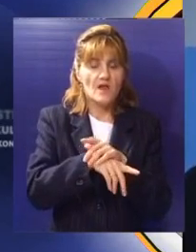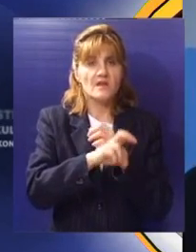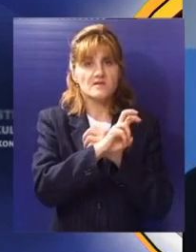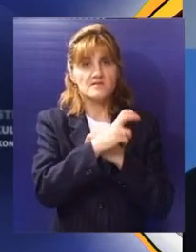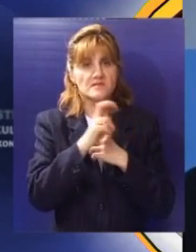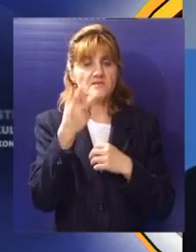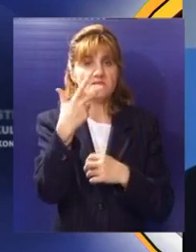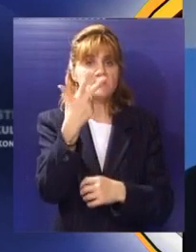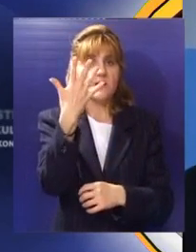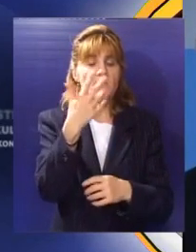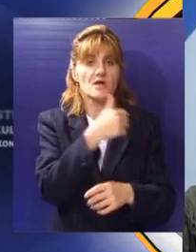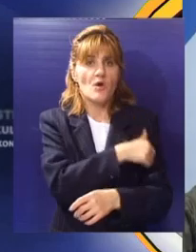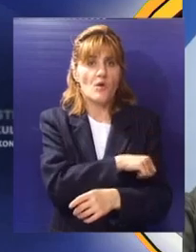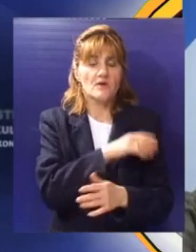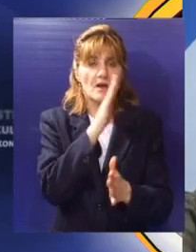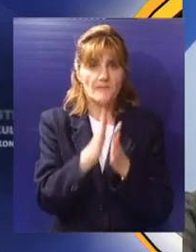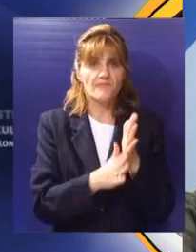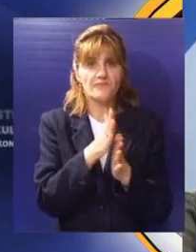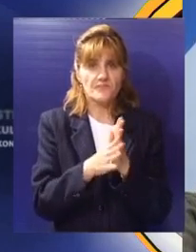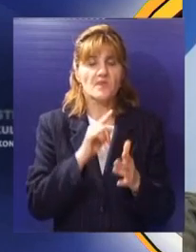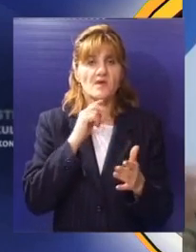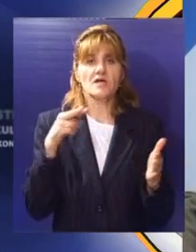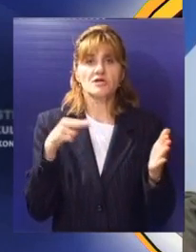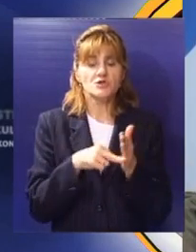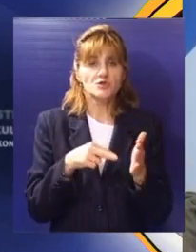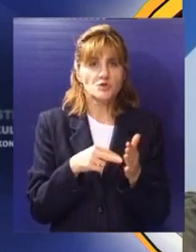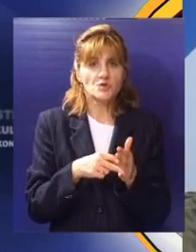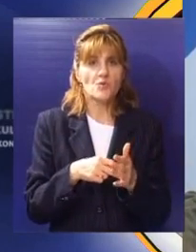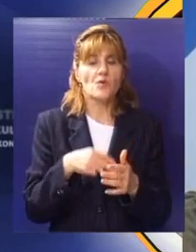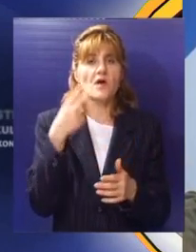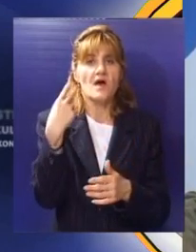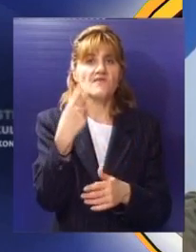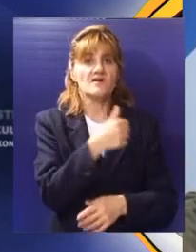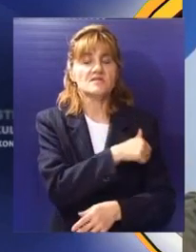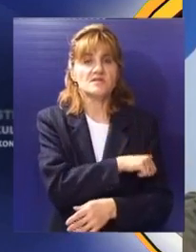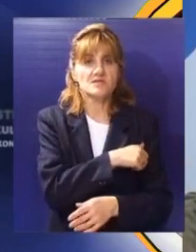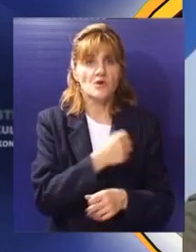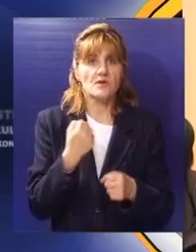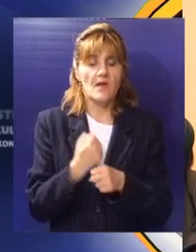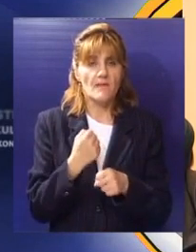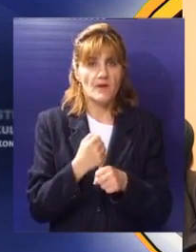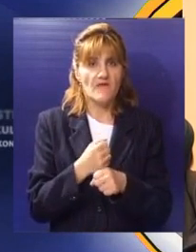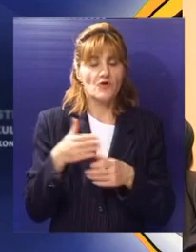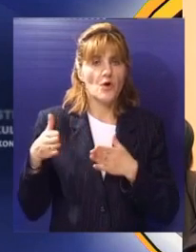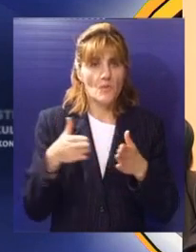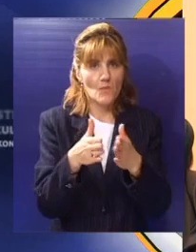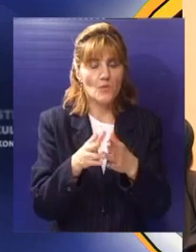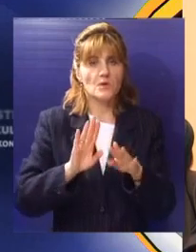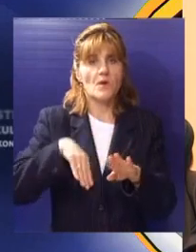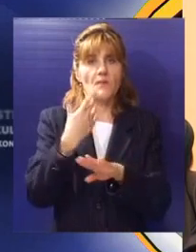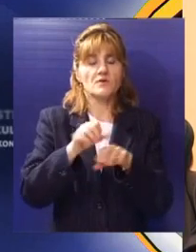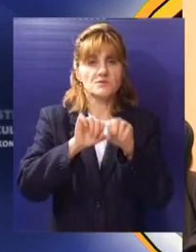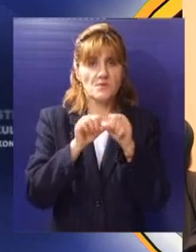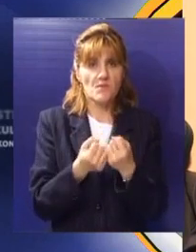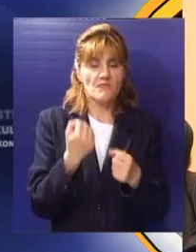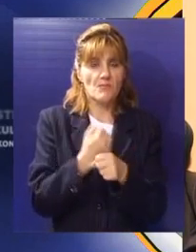sistema trejala celih 35 godina i da je struja preko reda uvedena 20 godina pre kanalizacije. I dalje su po njenim rečima